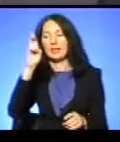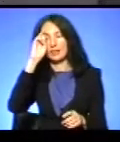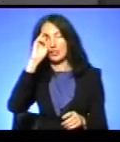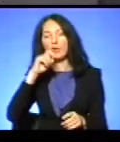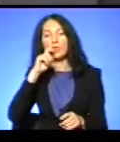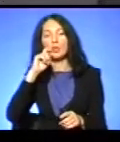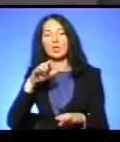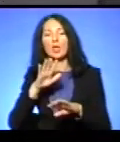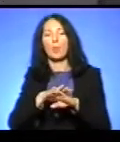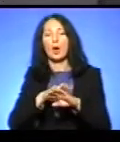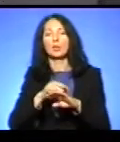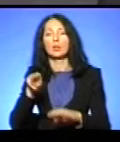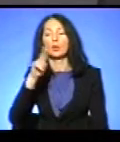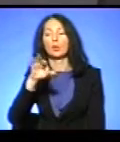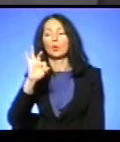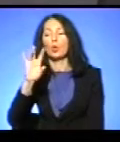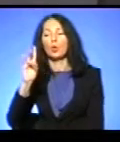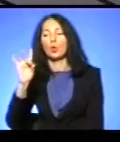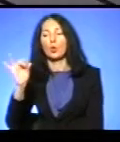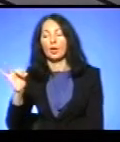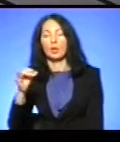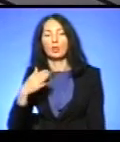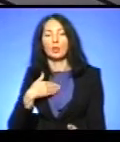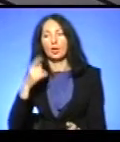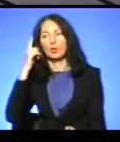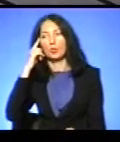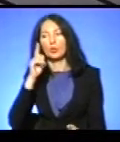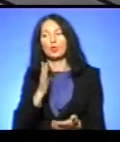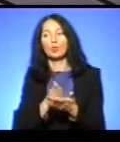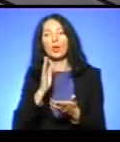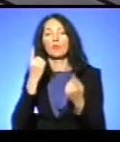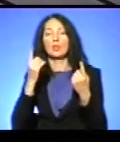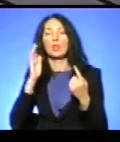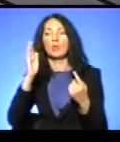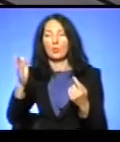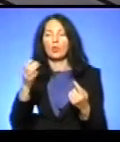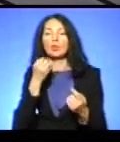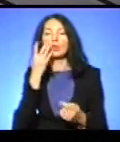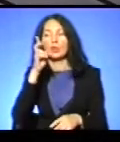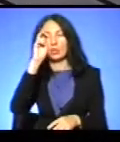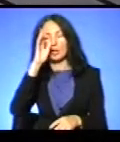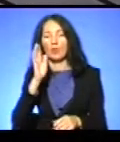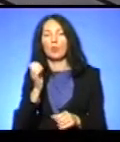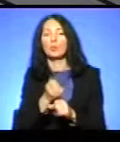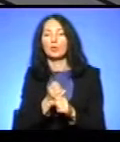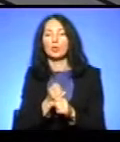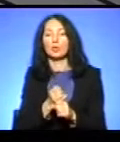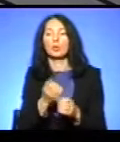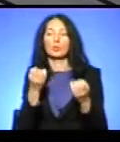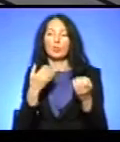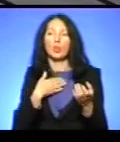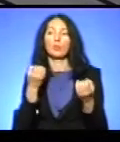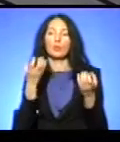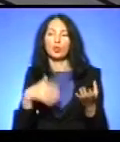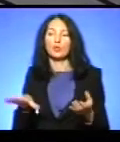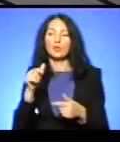банк донорів, і, я думаю, що має велике майбутнє, коли держава запрацює, і потім ми вже просто все готове дамо.